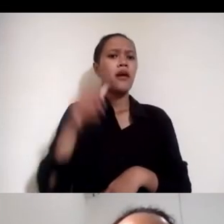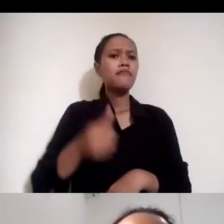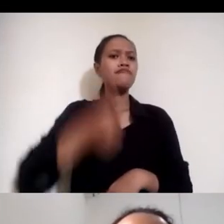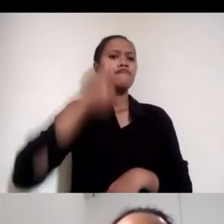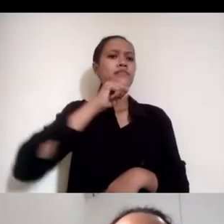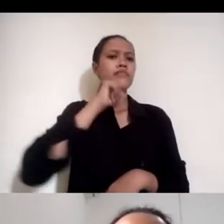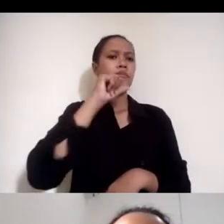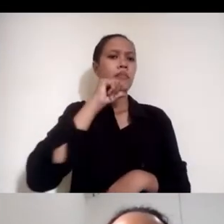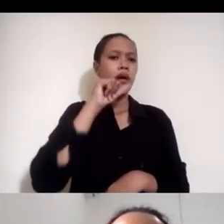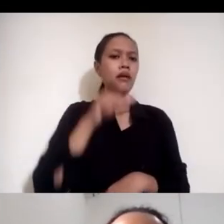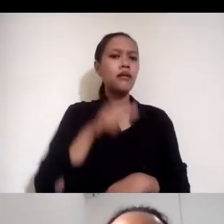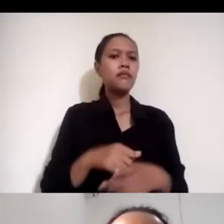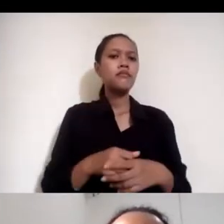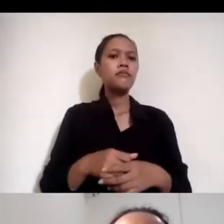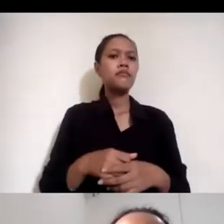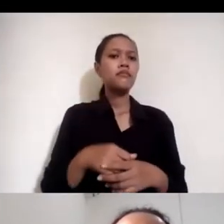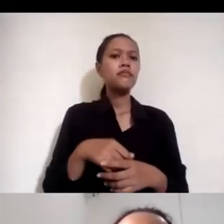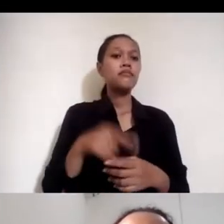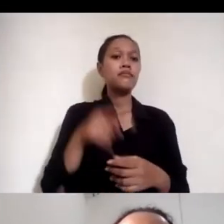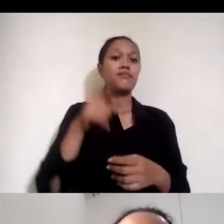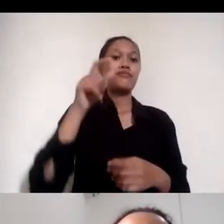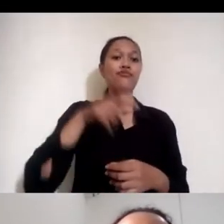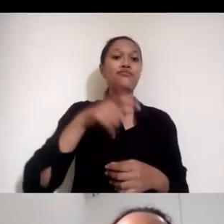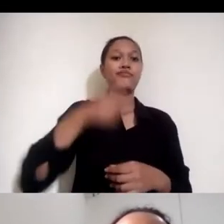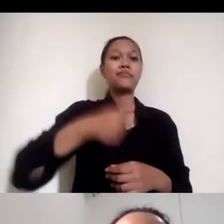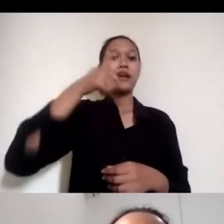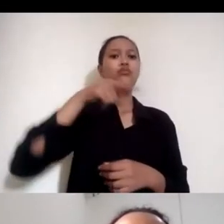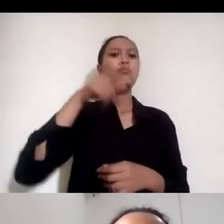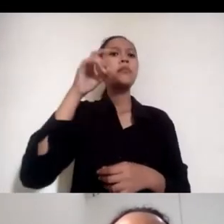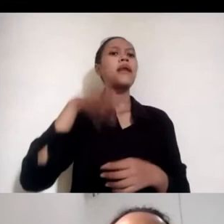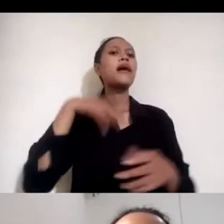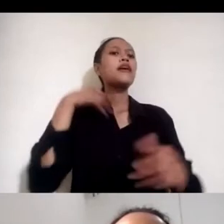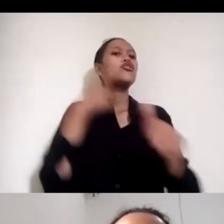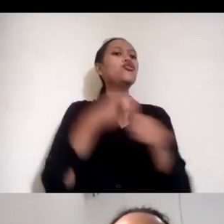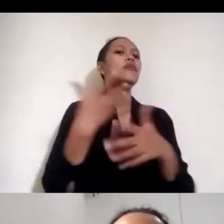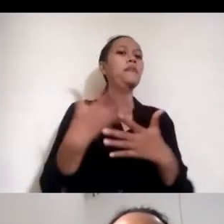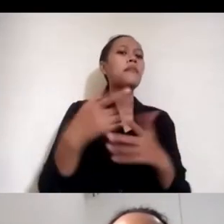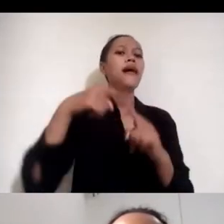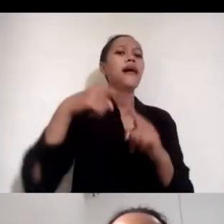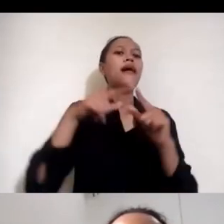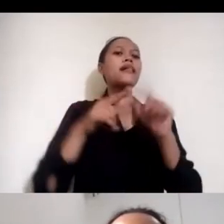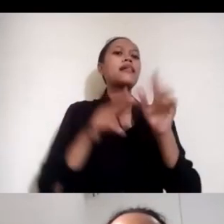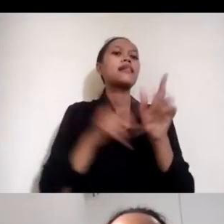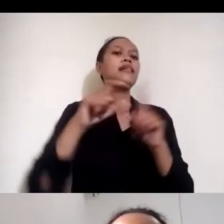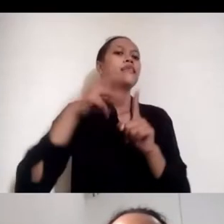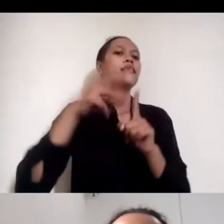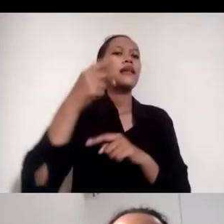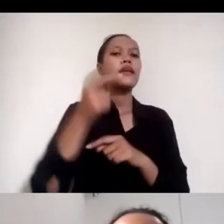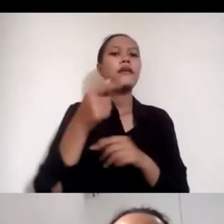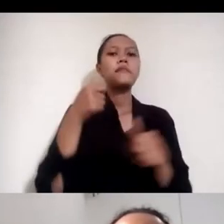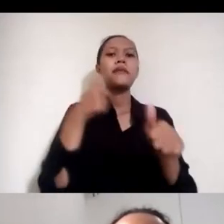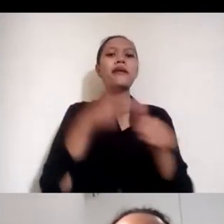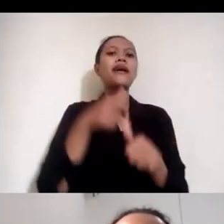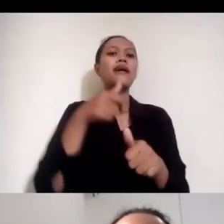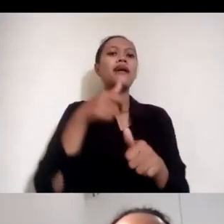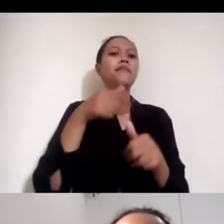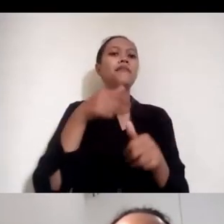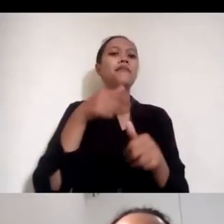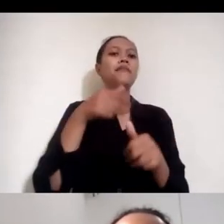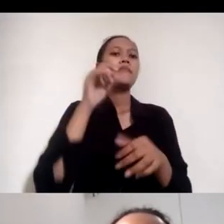pernah ikut tender apa aja. Nah, ini kita bisa cek nih di sini. Oh, ternyata dia nggak cuman